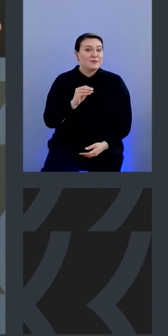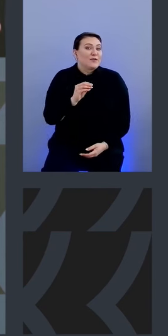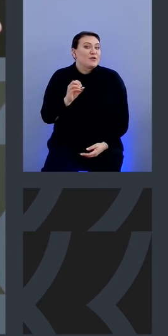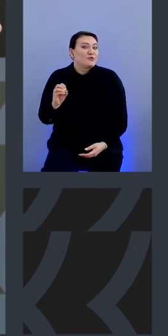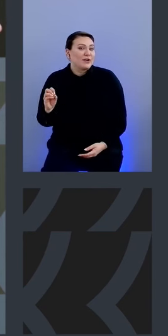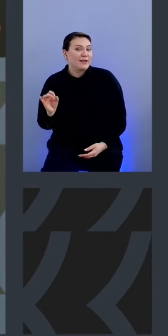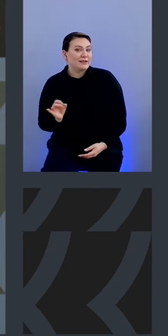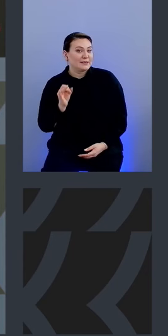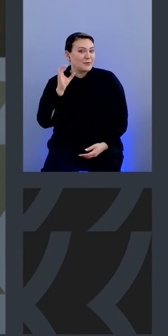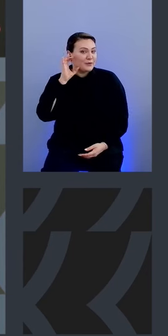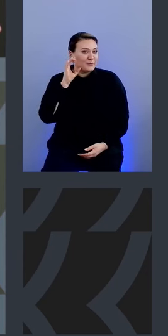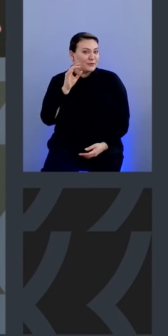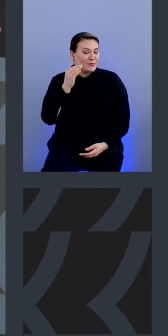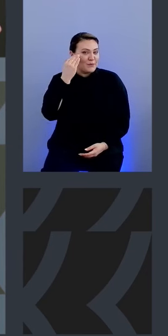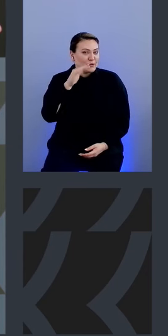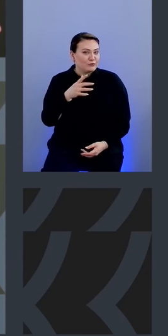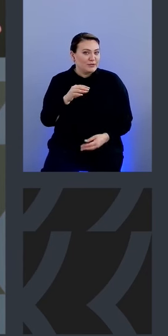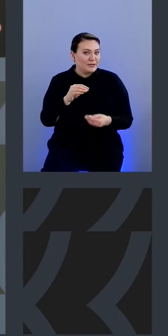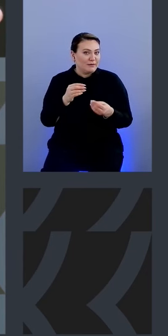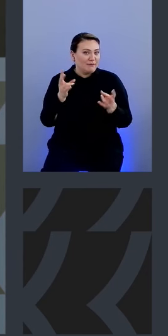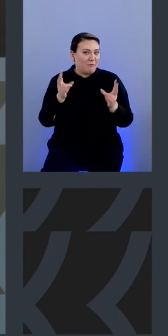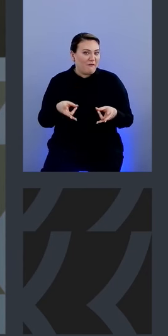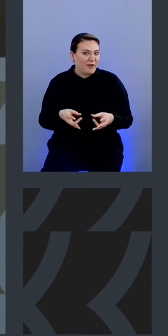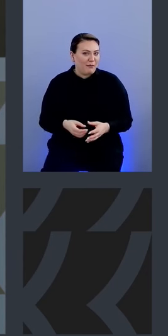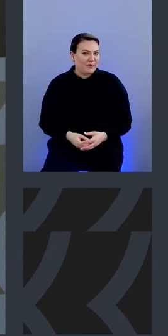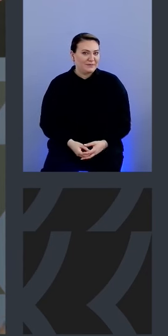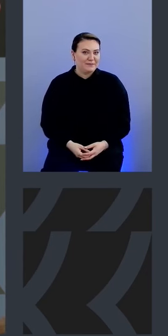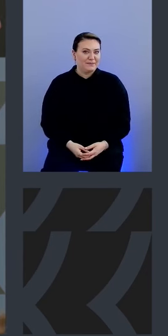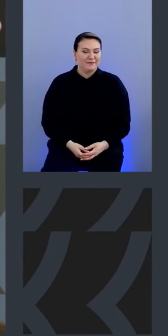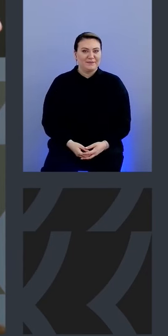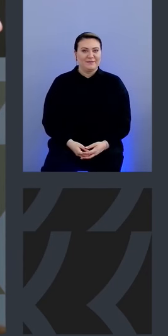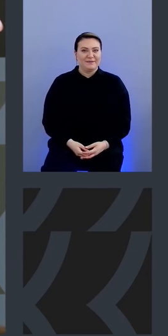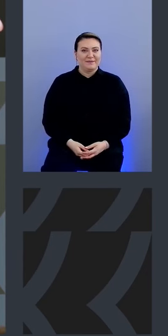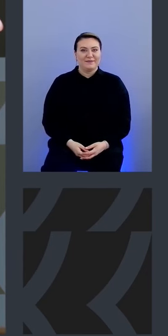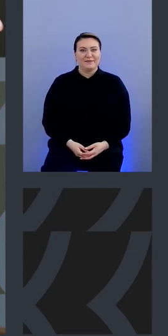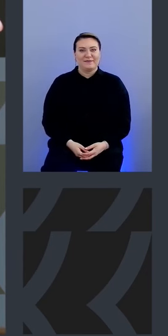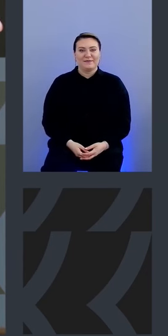послушать про чужие факапы но из того что не под идеей